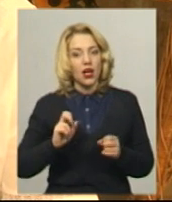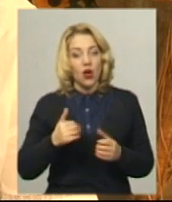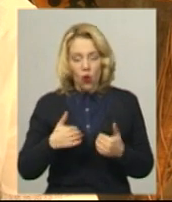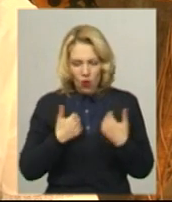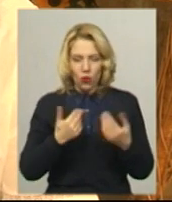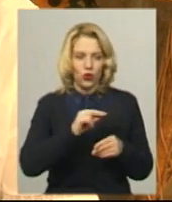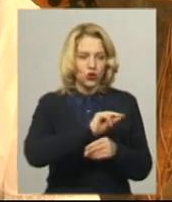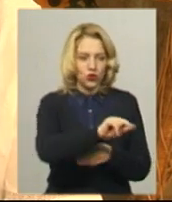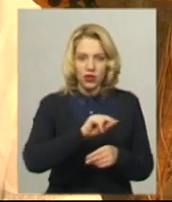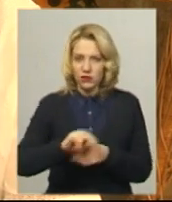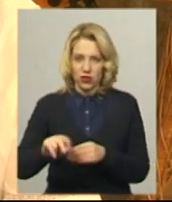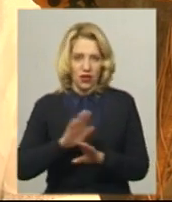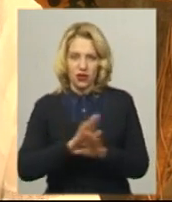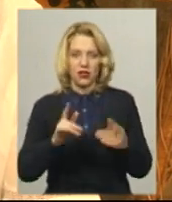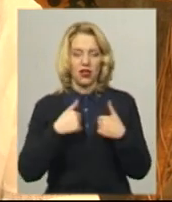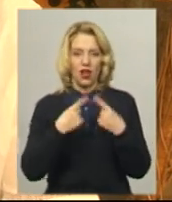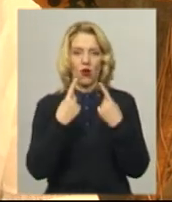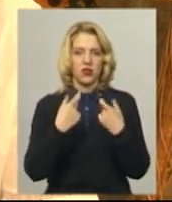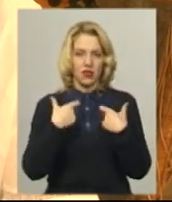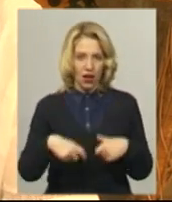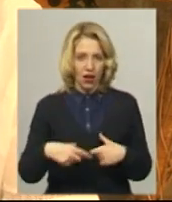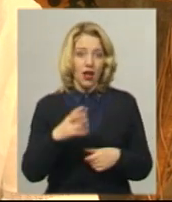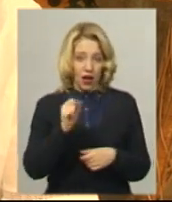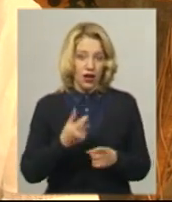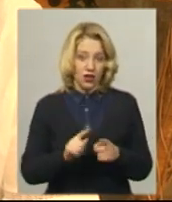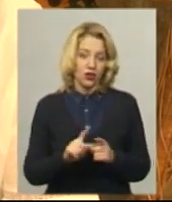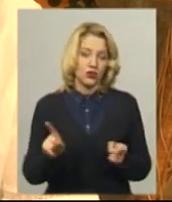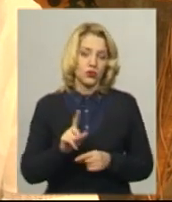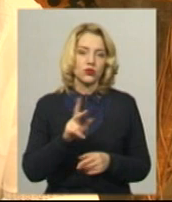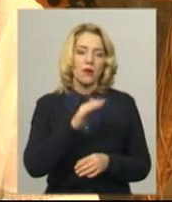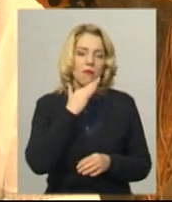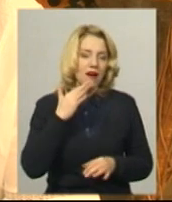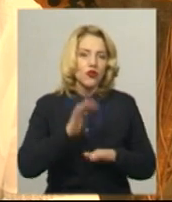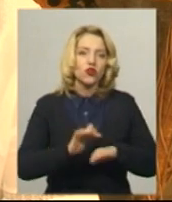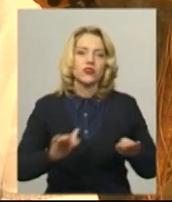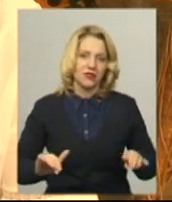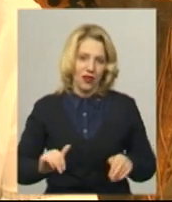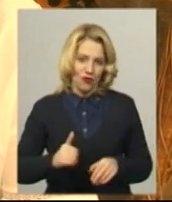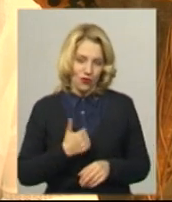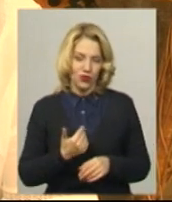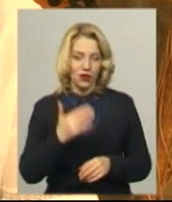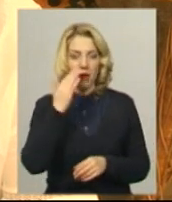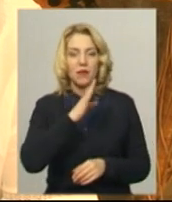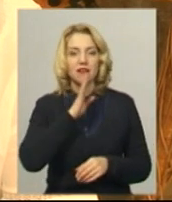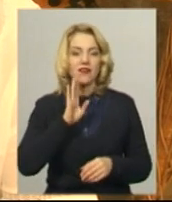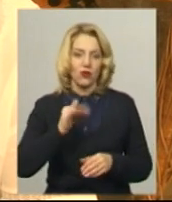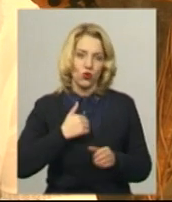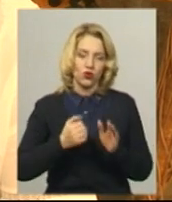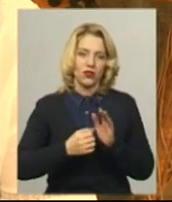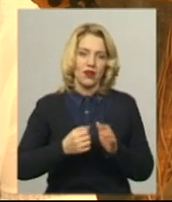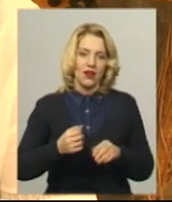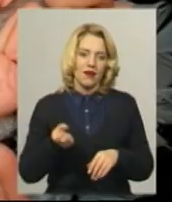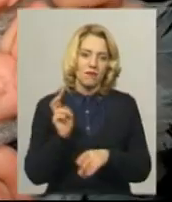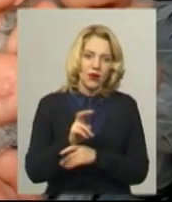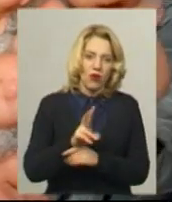навчити, щоб не тільки я могла, ще багато хто, діток дуже багато хто, батьки хочуть записувати до мене